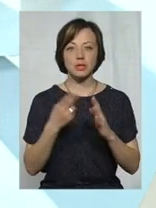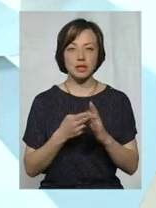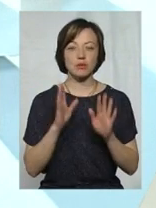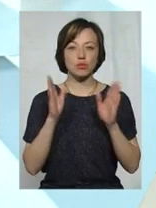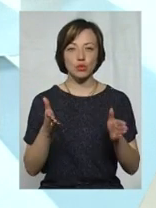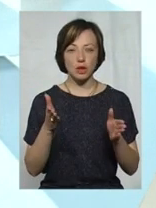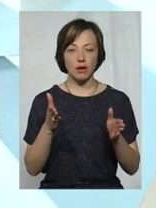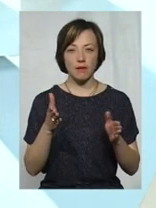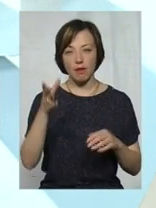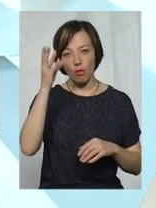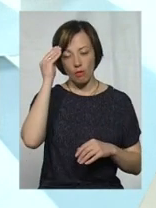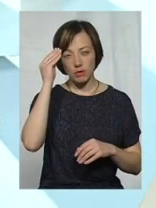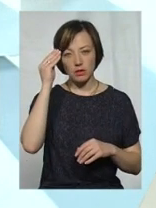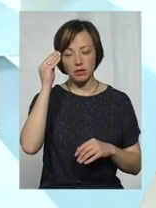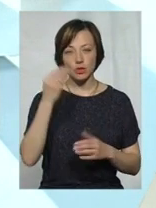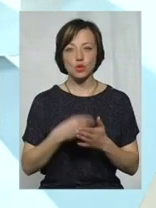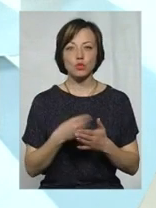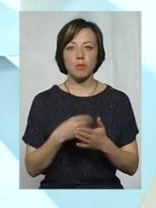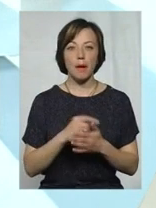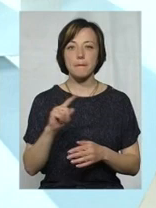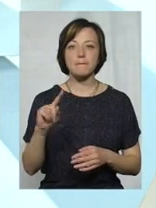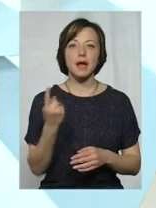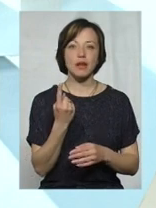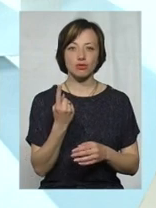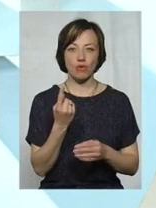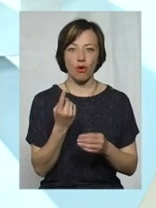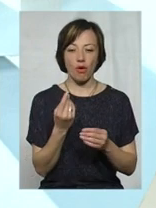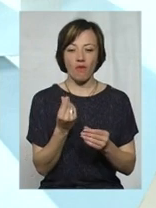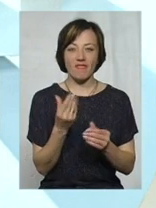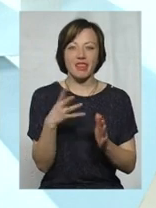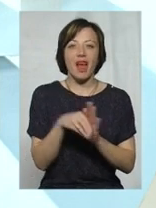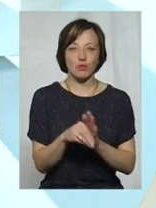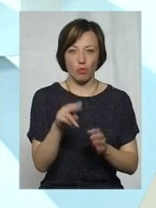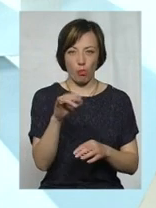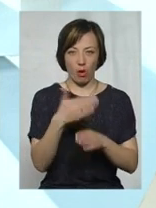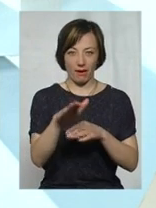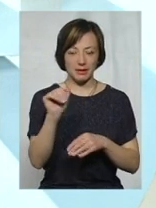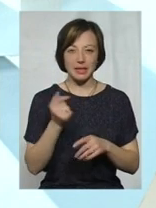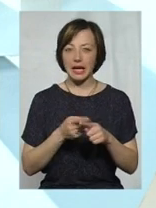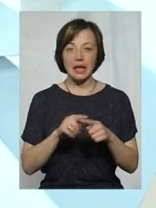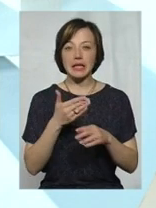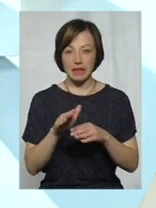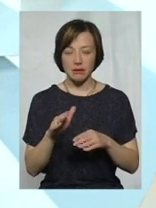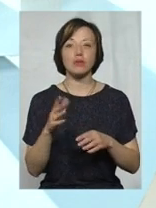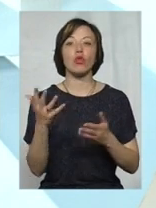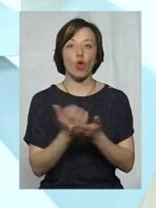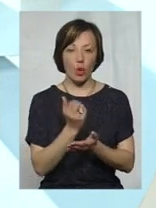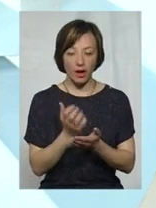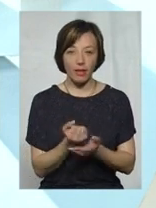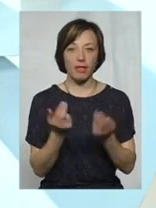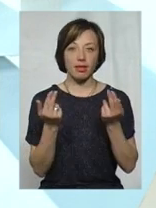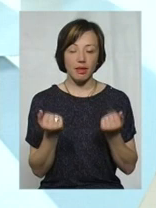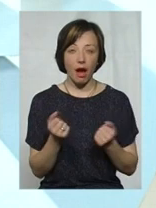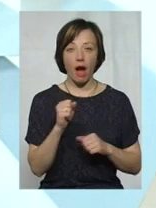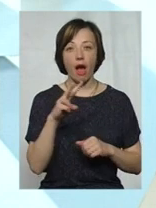сума першого внеску. Тобто, це кредит, не є, да, це є дохід в якійсь